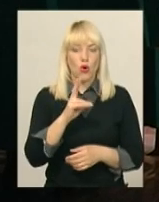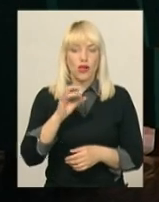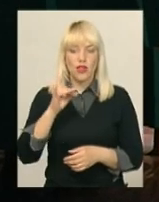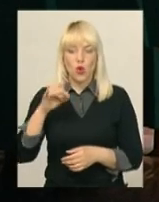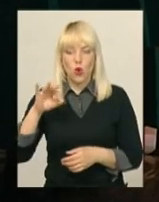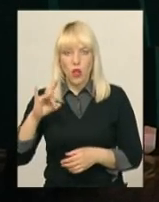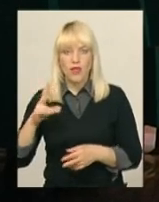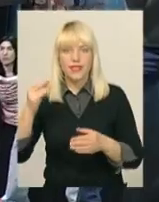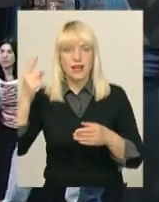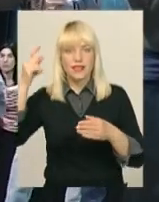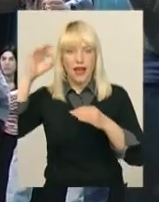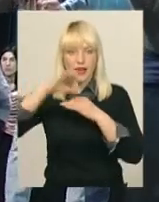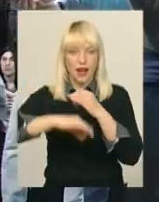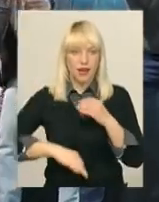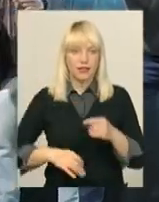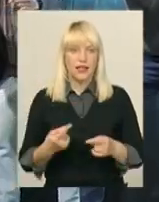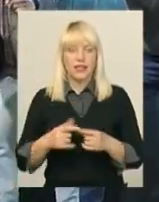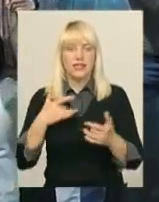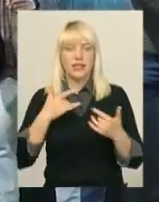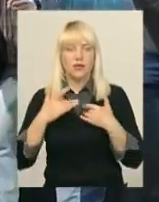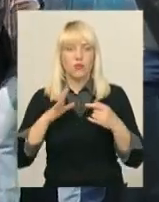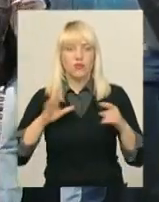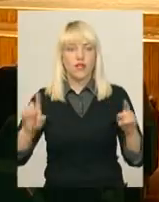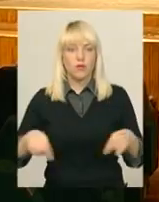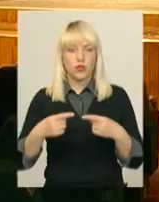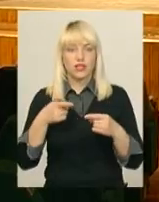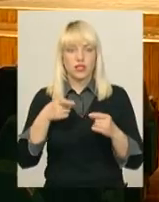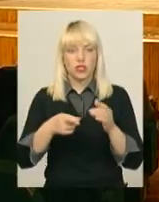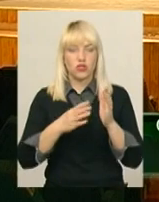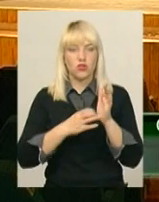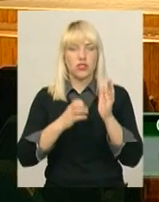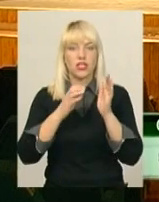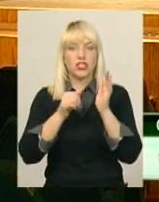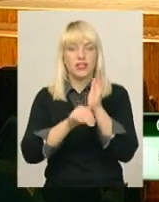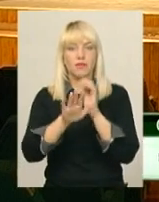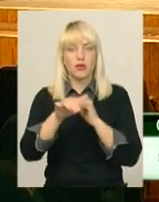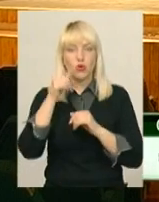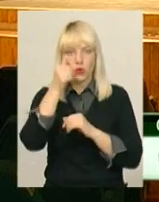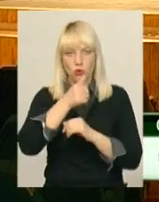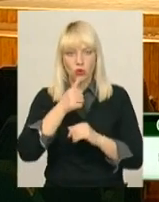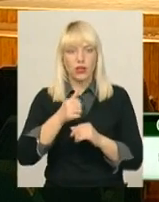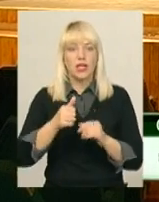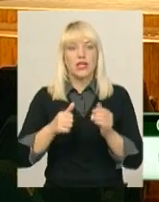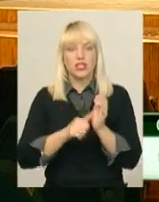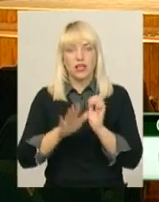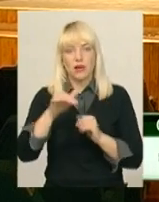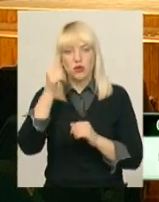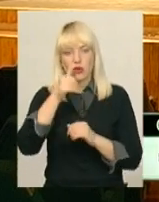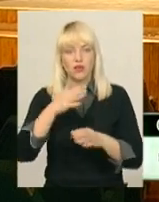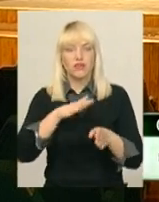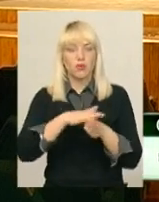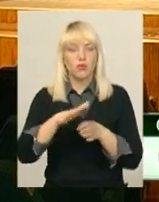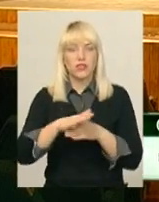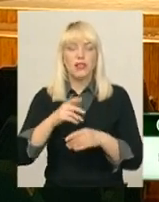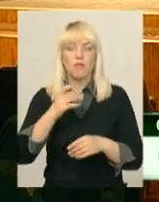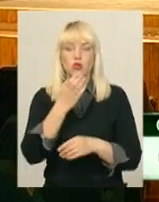будинкові культури був заснований 1953 року. За 65 років історії театру відбулося понад сотню прем'єр.